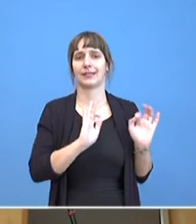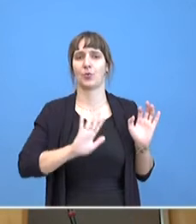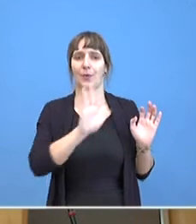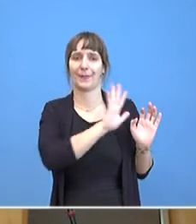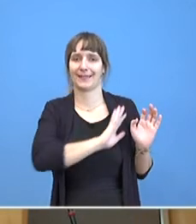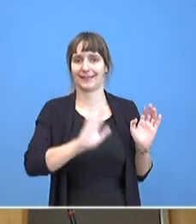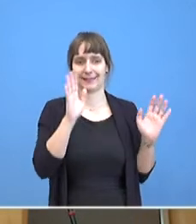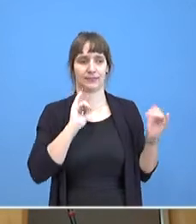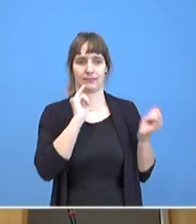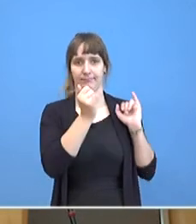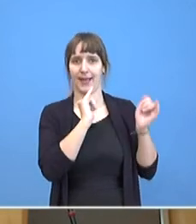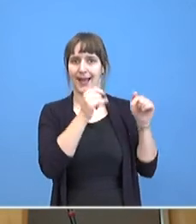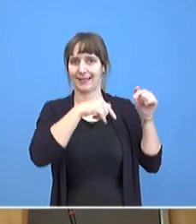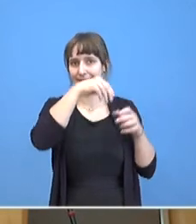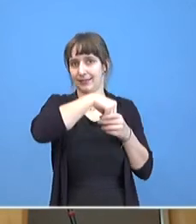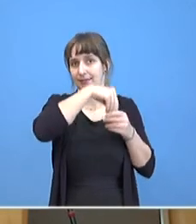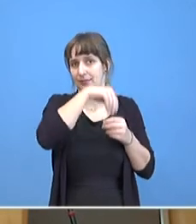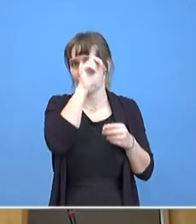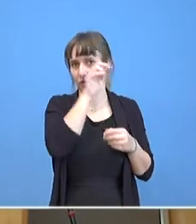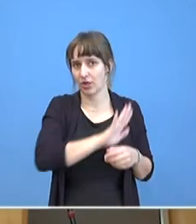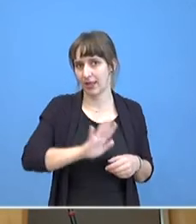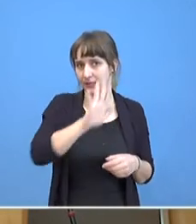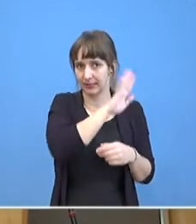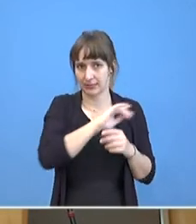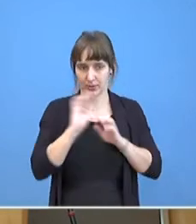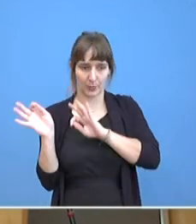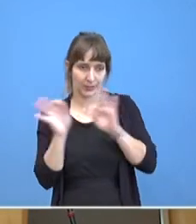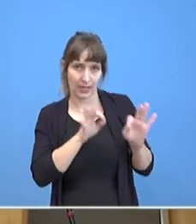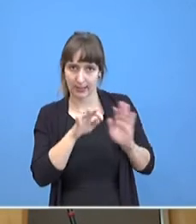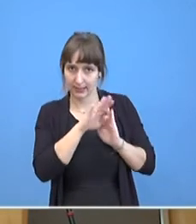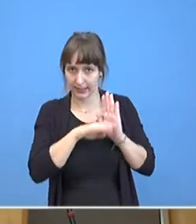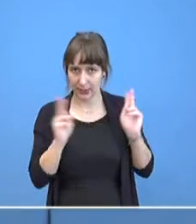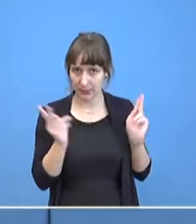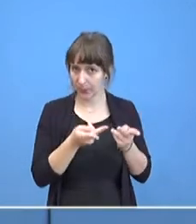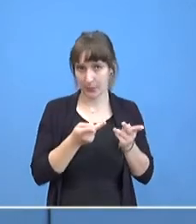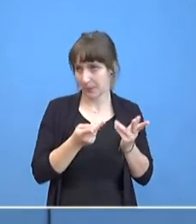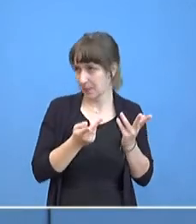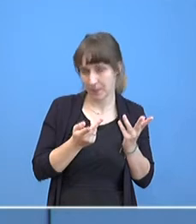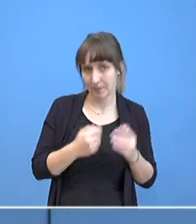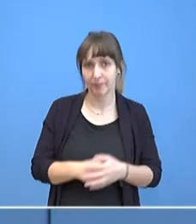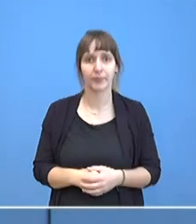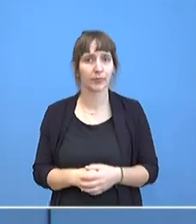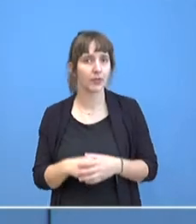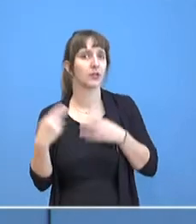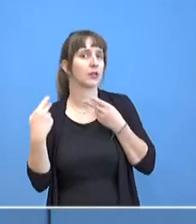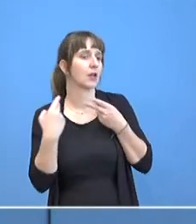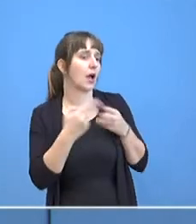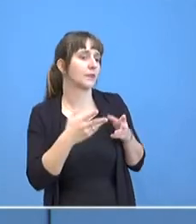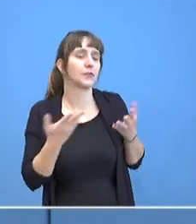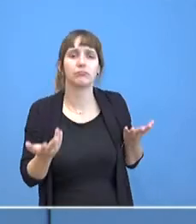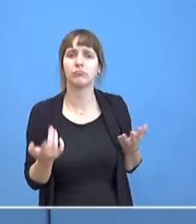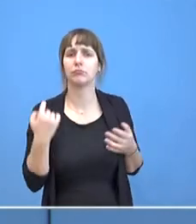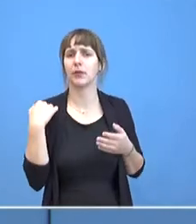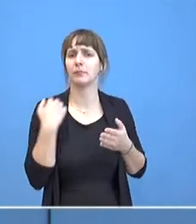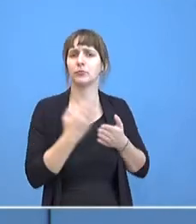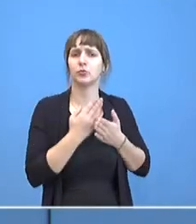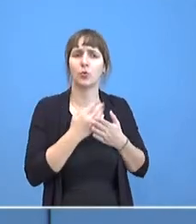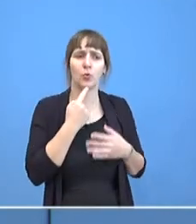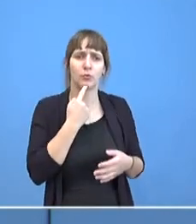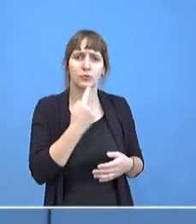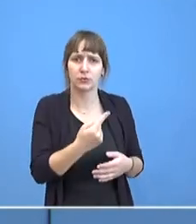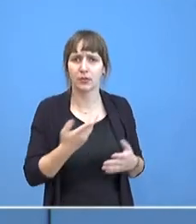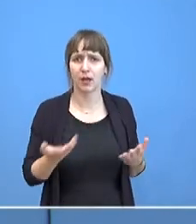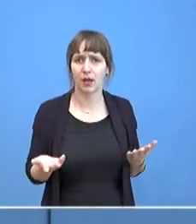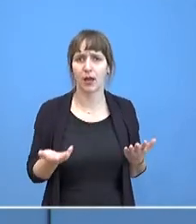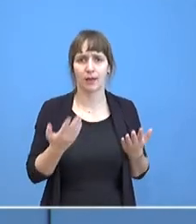Risikogebieten. Oder hielten Sie das für sinnvoll? Also ich hatte ja gerade betont, dass es sozusagen die Regelungen